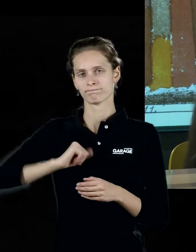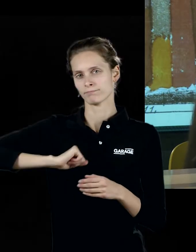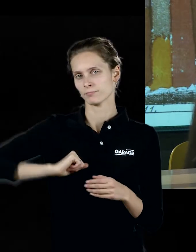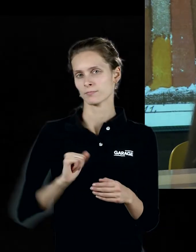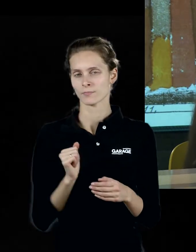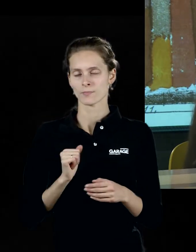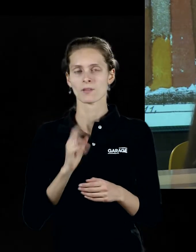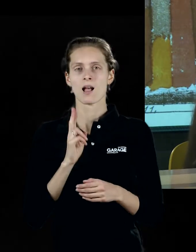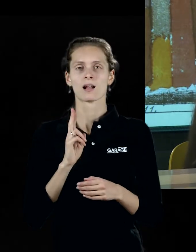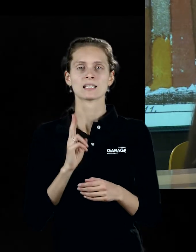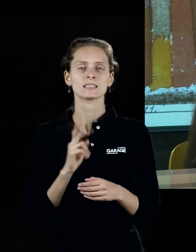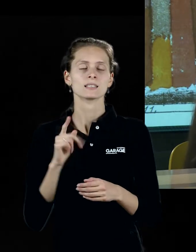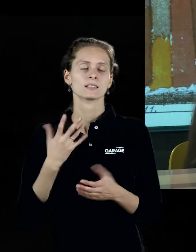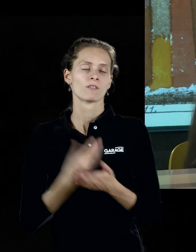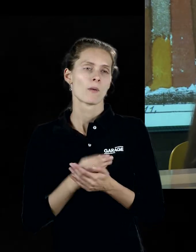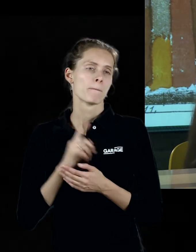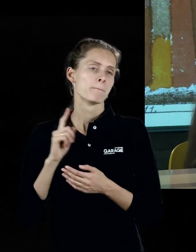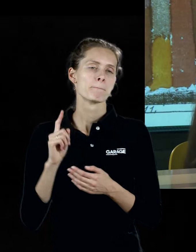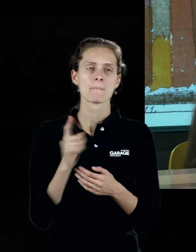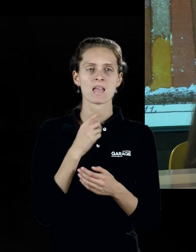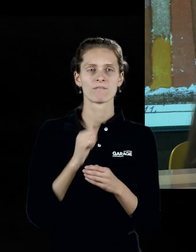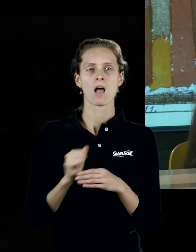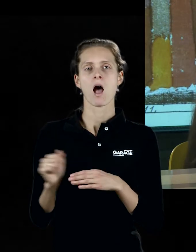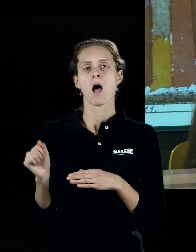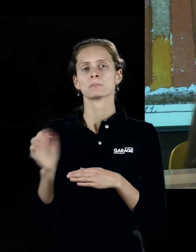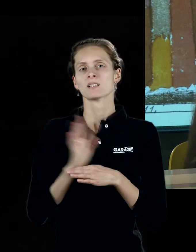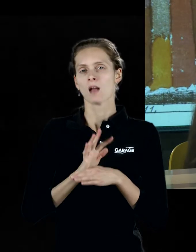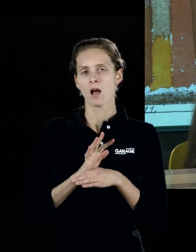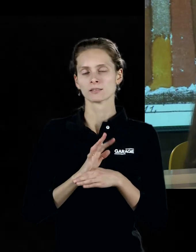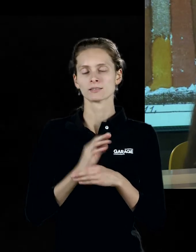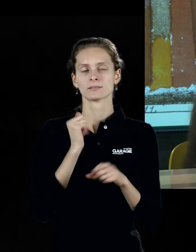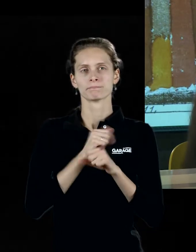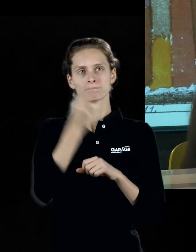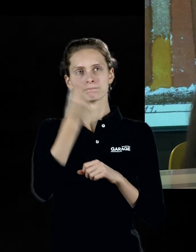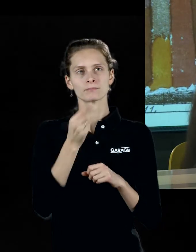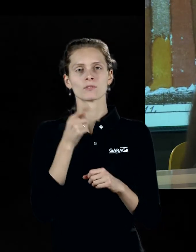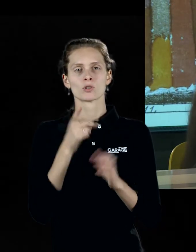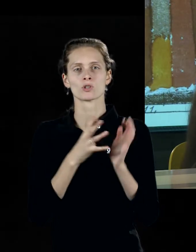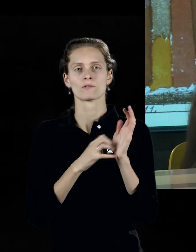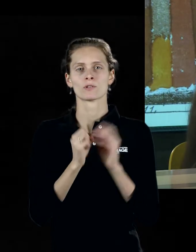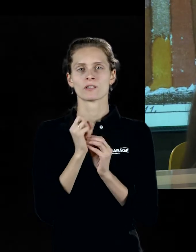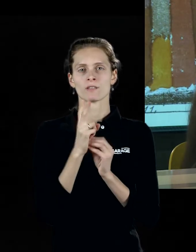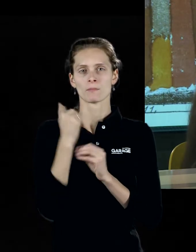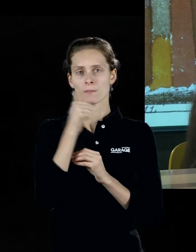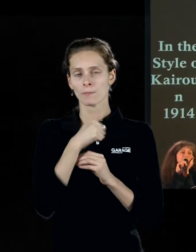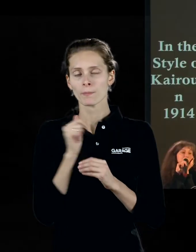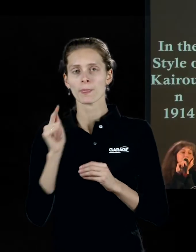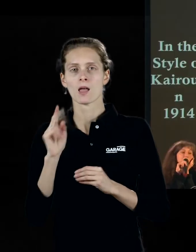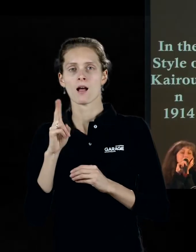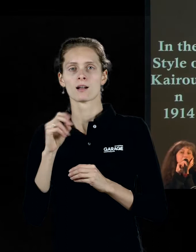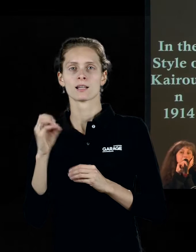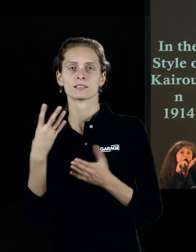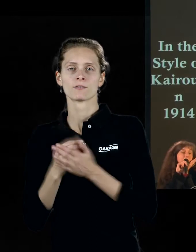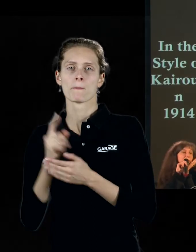абстрактное произведение сделал в 1912 году, как известно, Клей сделал свою первую